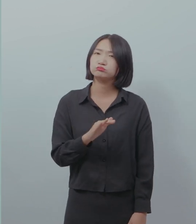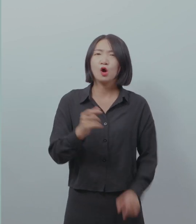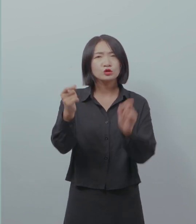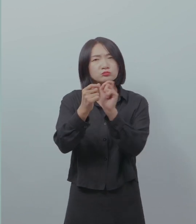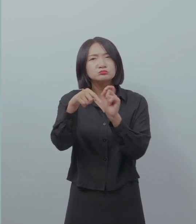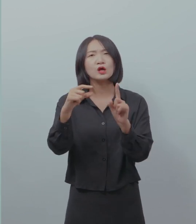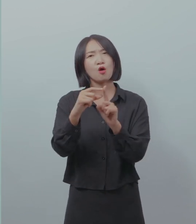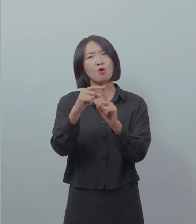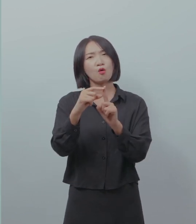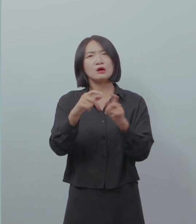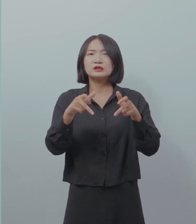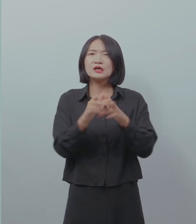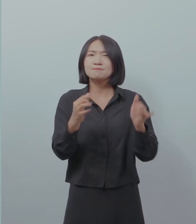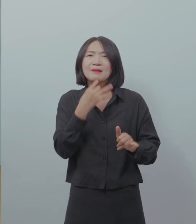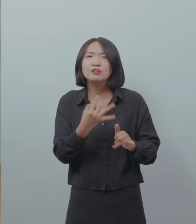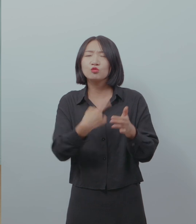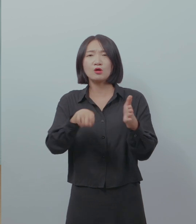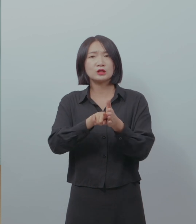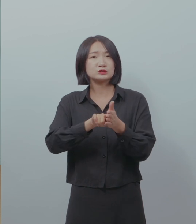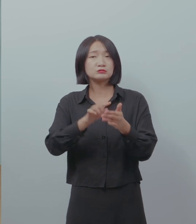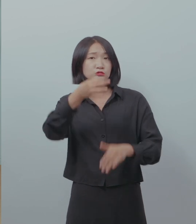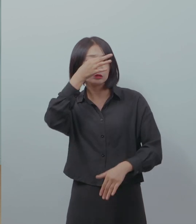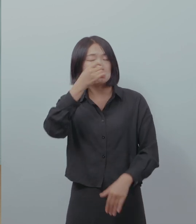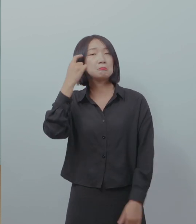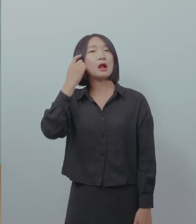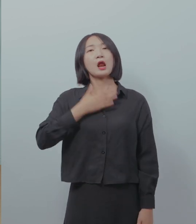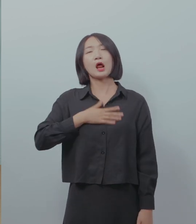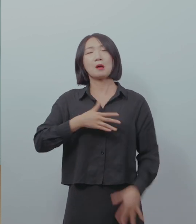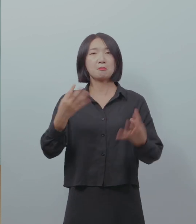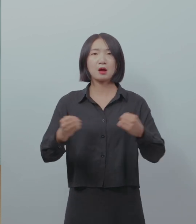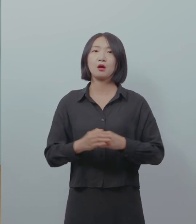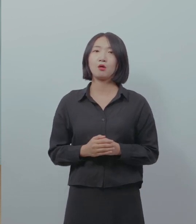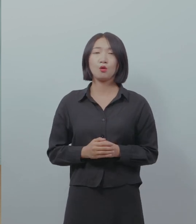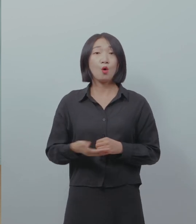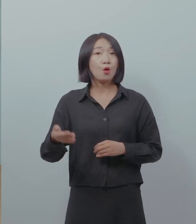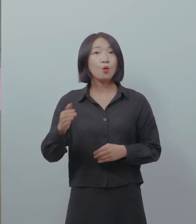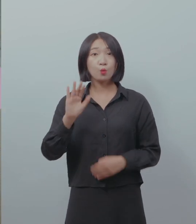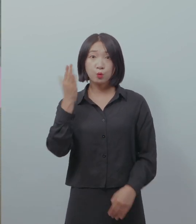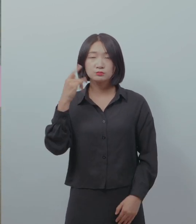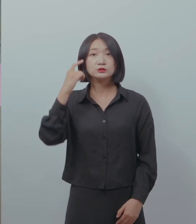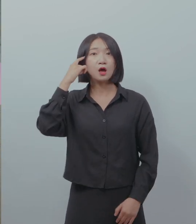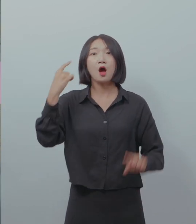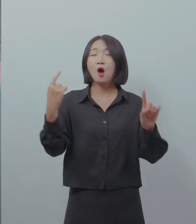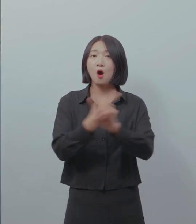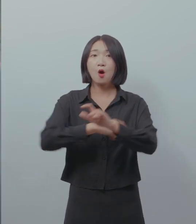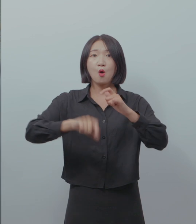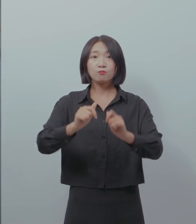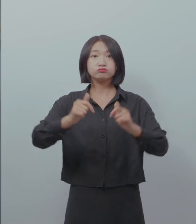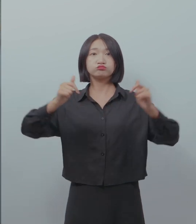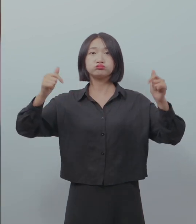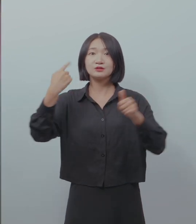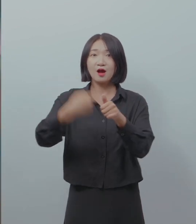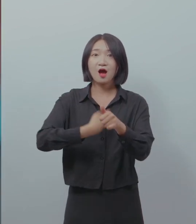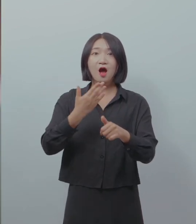우리가 접근성이라고 하면 장애인만을 위한 기능이라는 인식이 많이 있었는데 요즘에는 이 개념 자체가